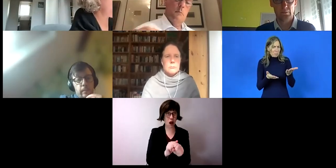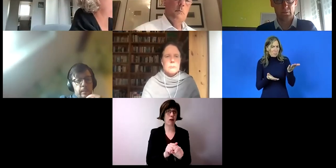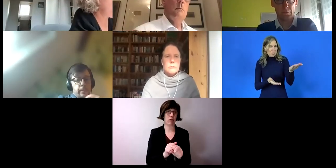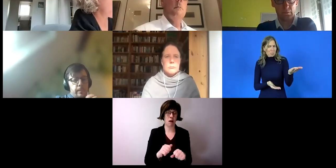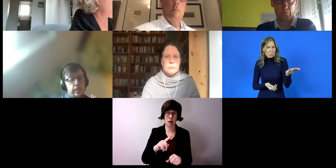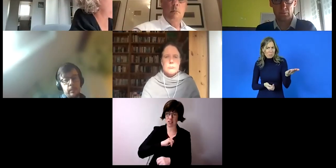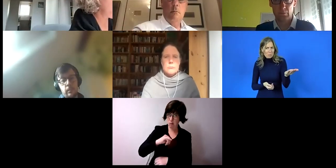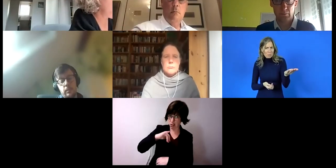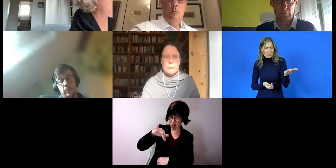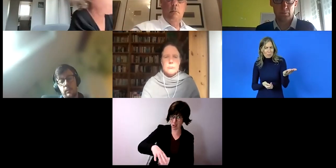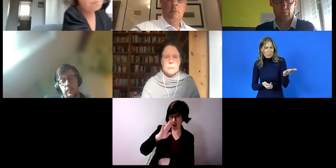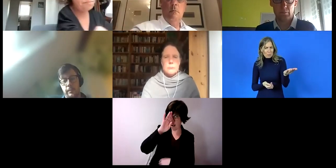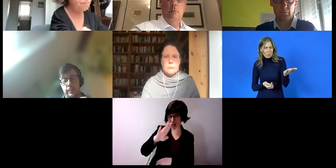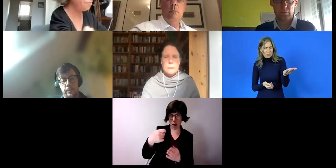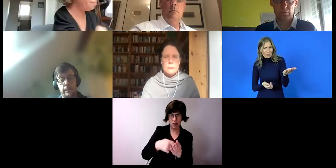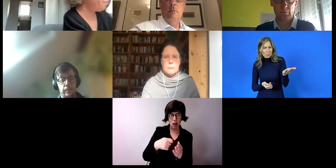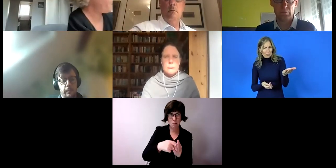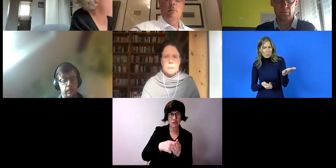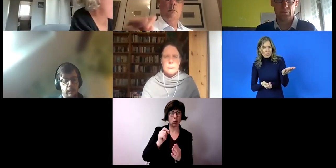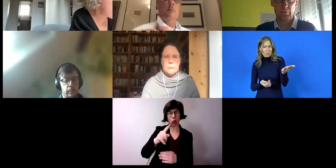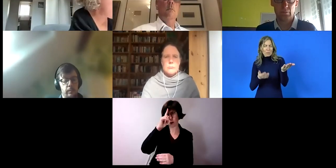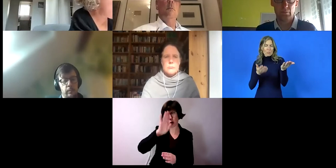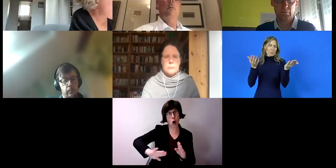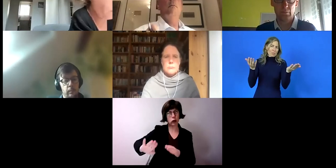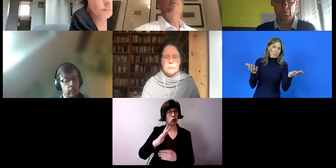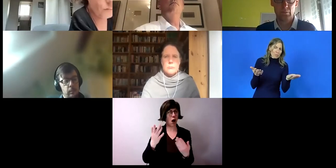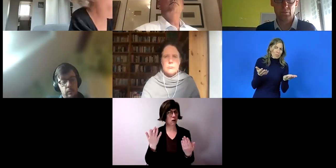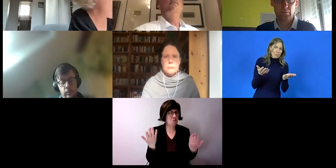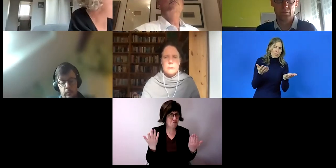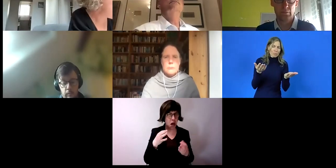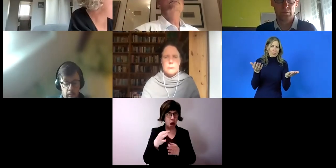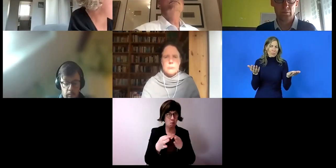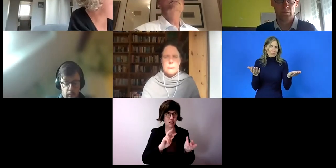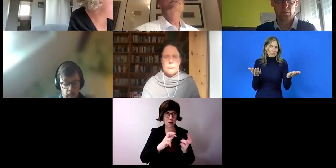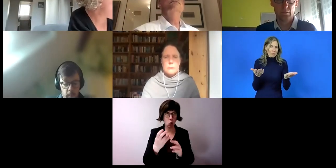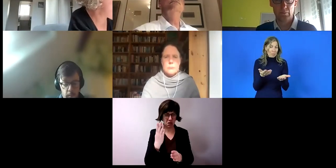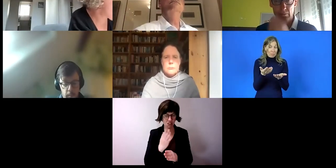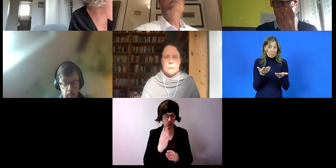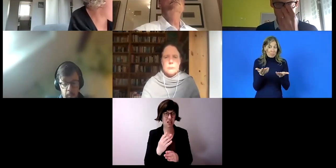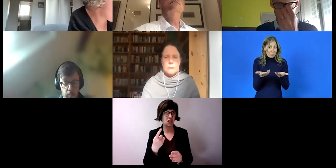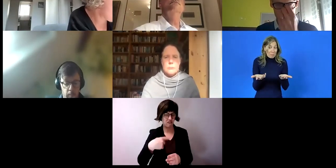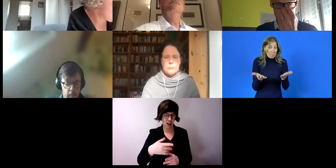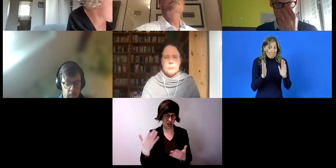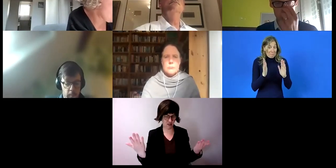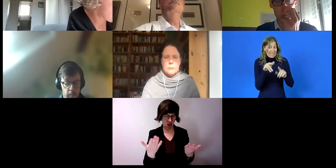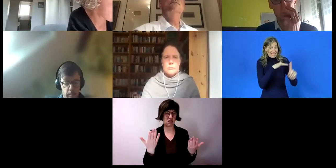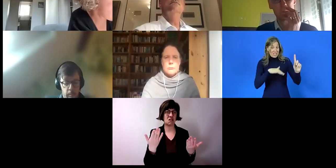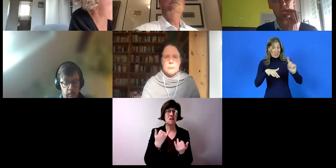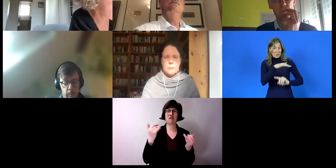würde mich interessieren, Ihre Bewertung für die deutsche Seite, was da an Maßnahmen schon umgesetzt wurde, was da noch fehlt, um